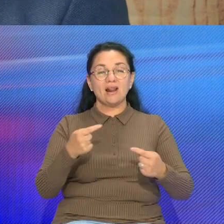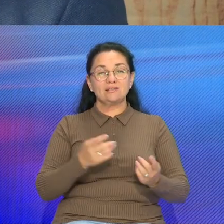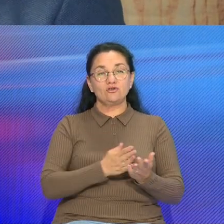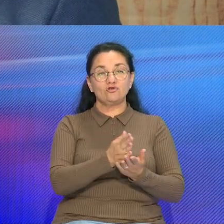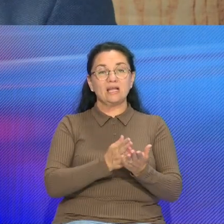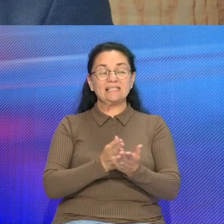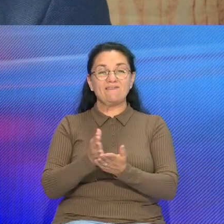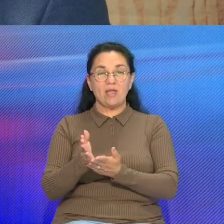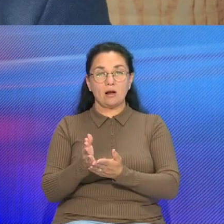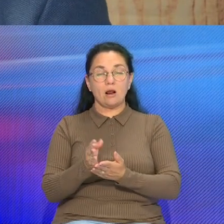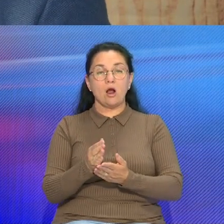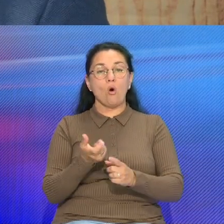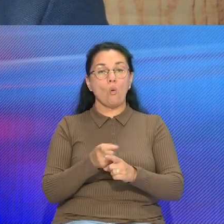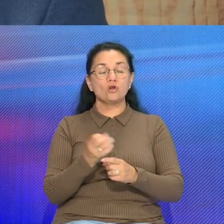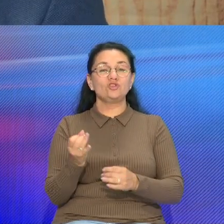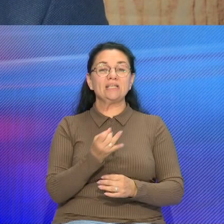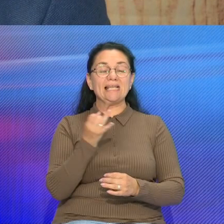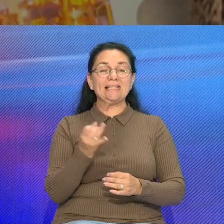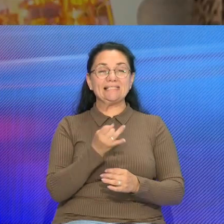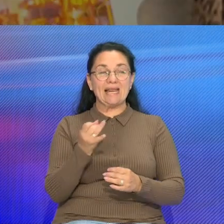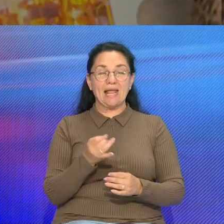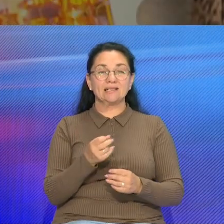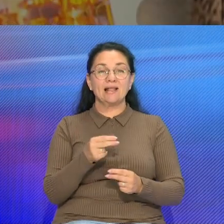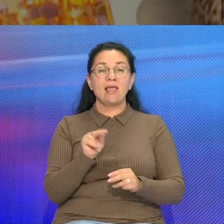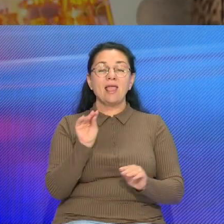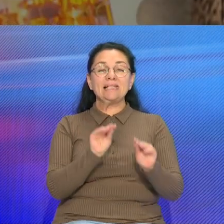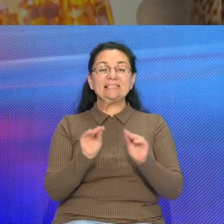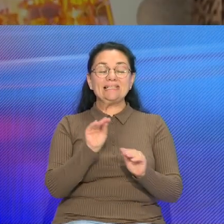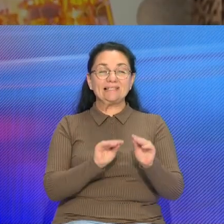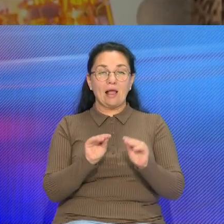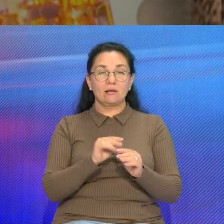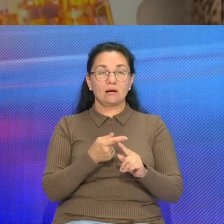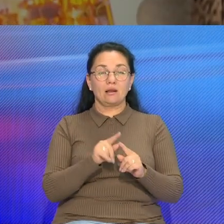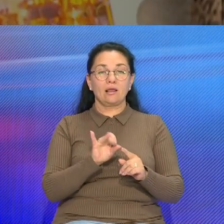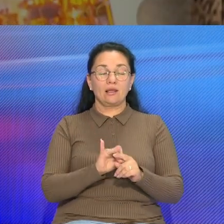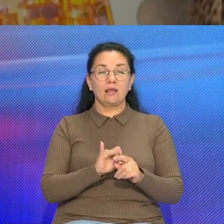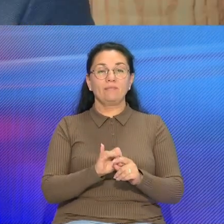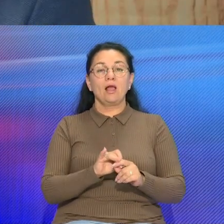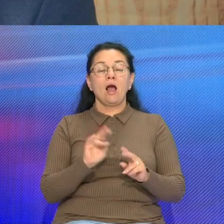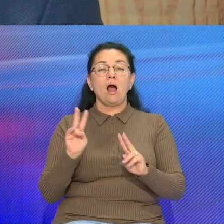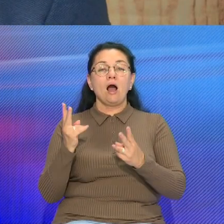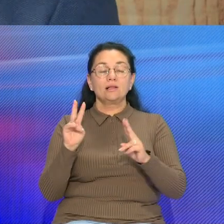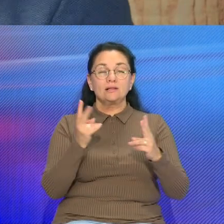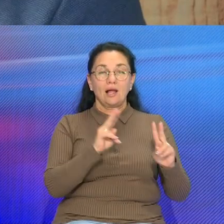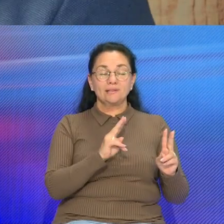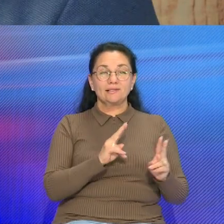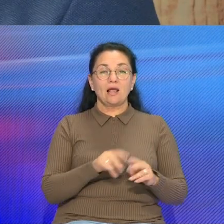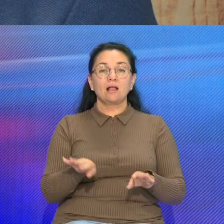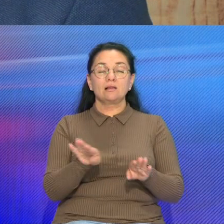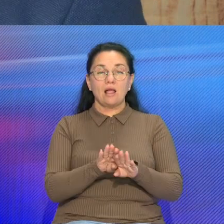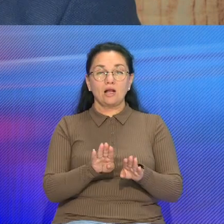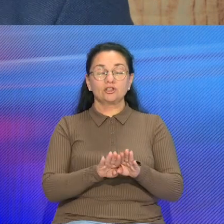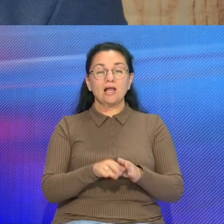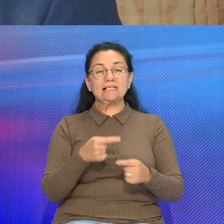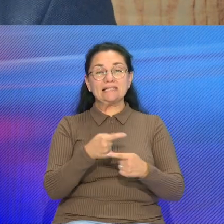Вот у нас интересный дизайнерский показ будет Также огонь голоса и огонь танца Тоже у нас ребята с